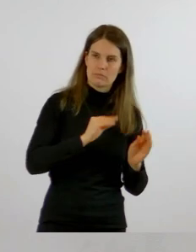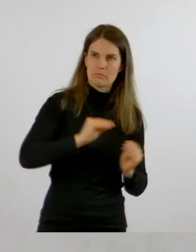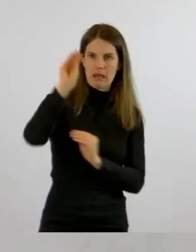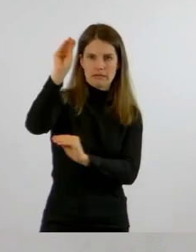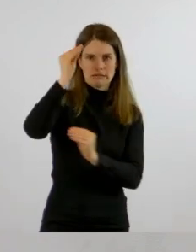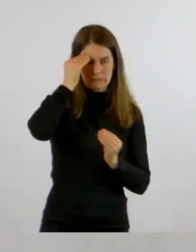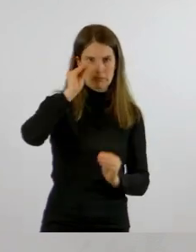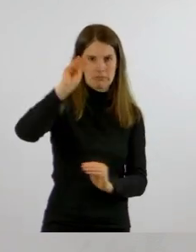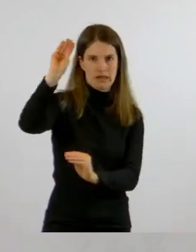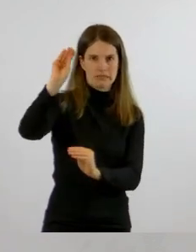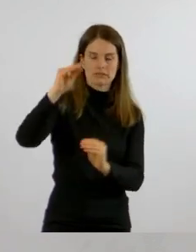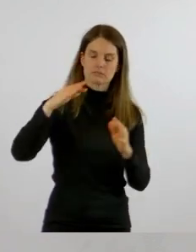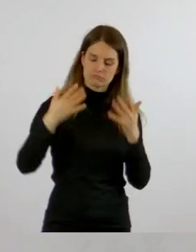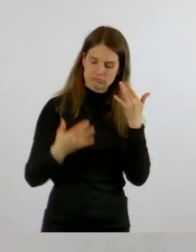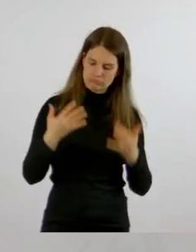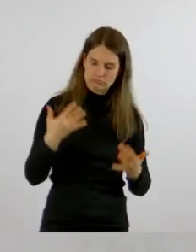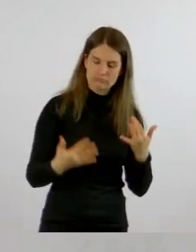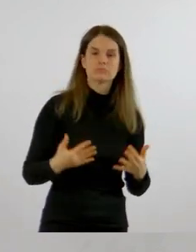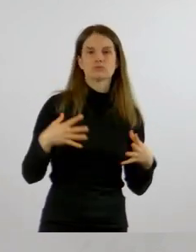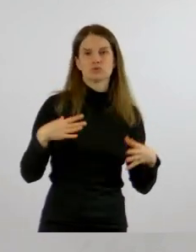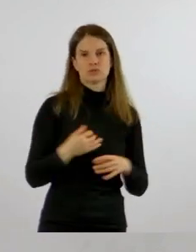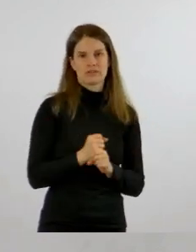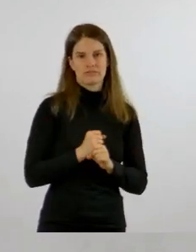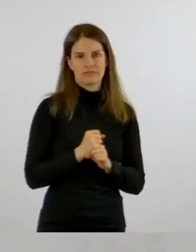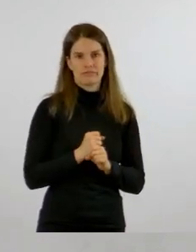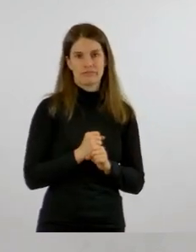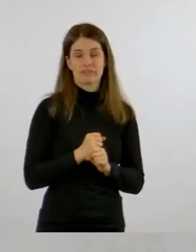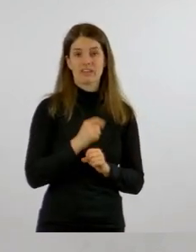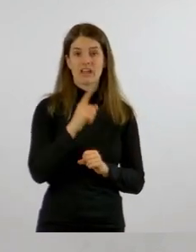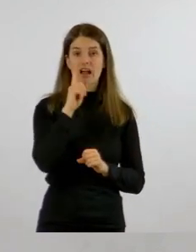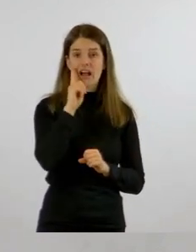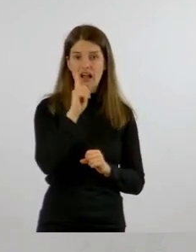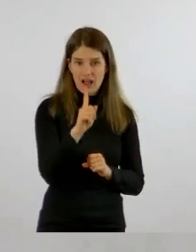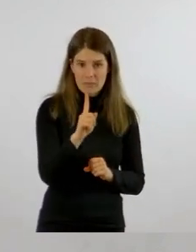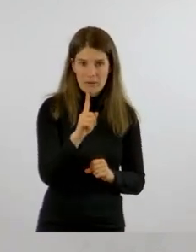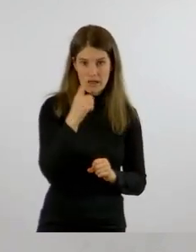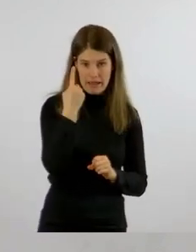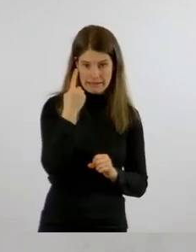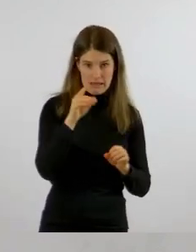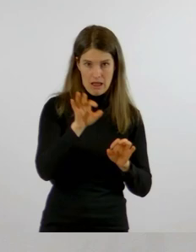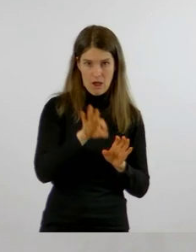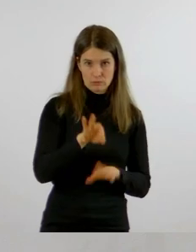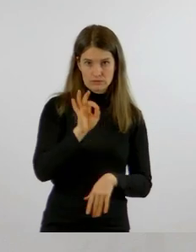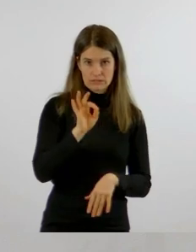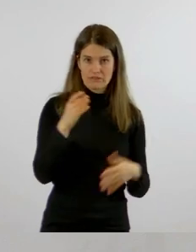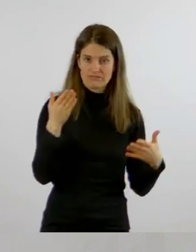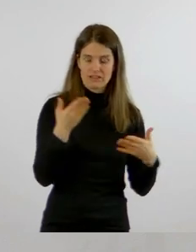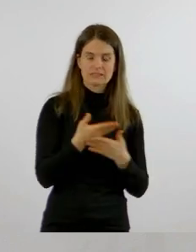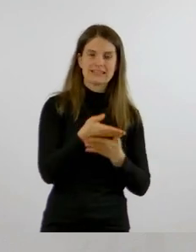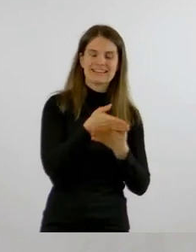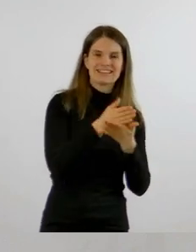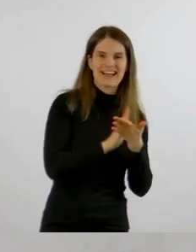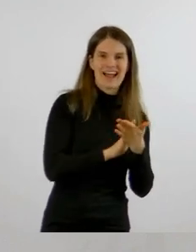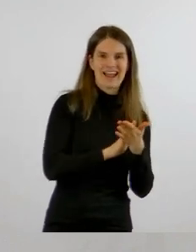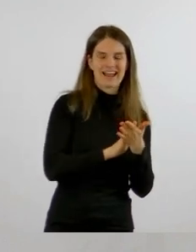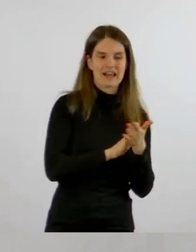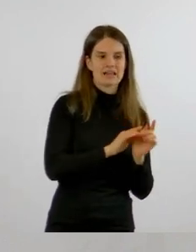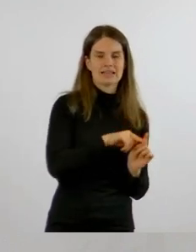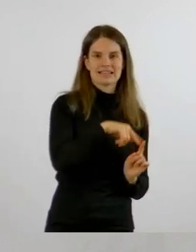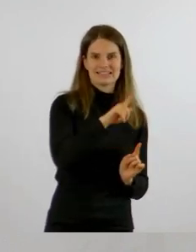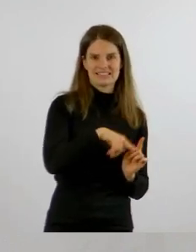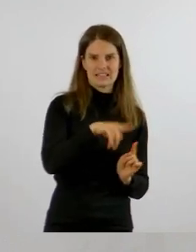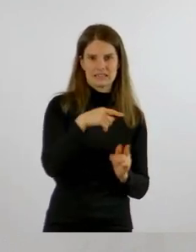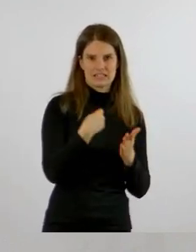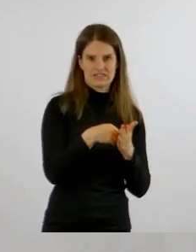Wo wir allerdings im Moment Fragezeichen dahinter setzen, sind die Teilinzidenzwerte, die wir für Geimpfte und